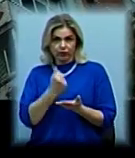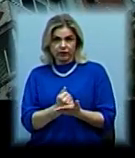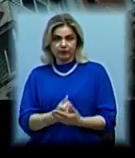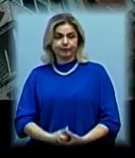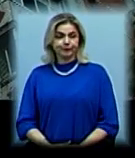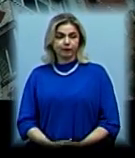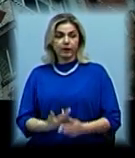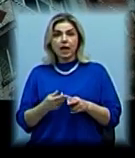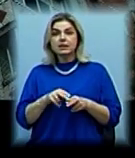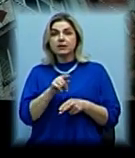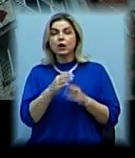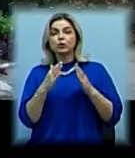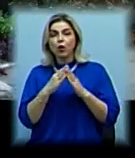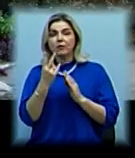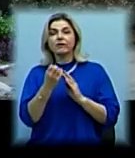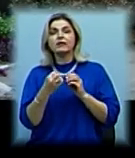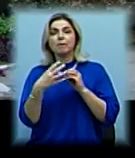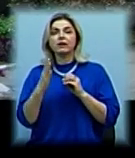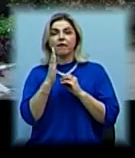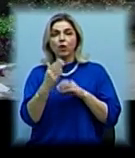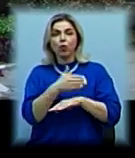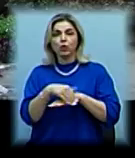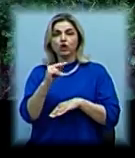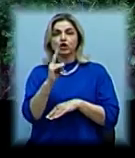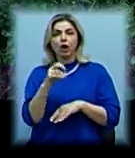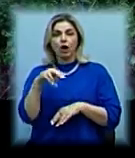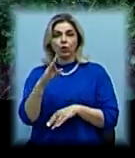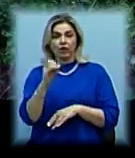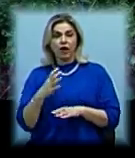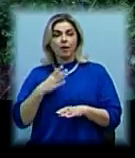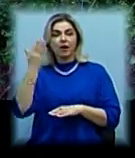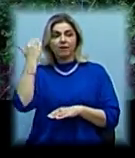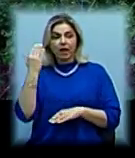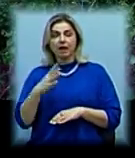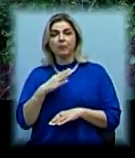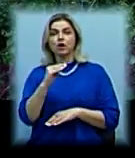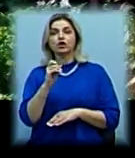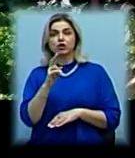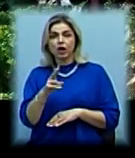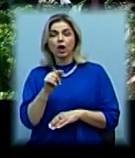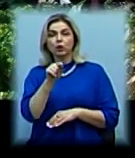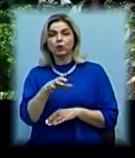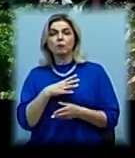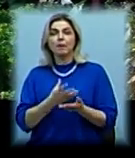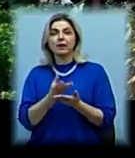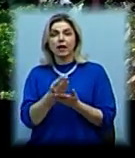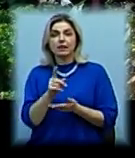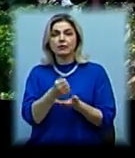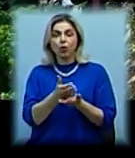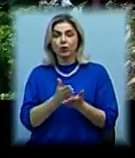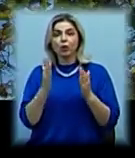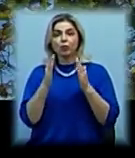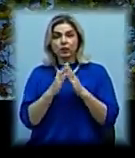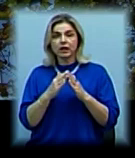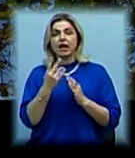Це будинок 215В на вулиці Чкалова. Раніше житлово-експлуатаційній конторі тут сплачували за обслуговування